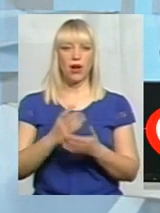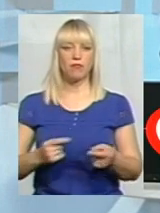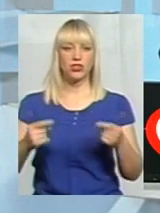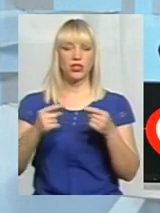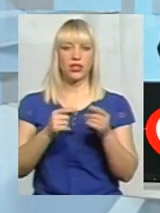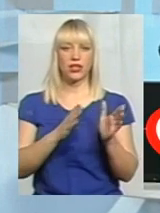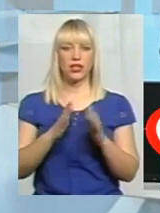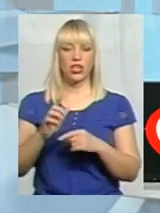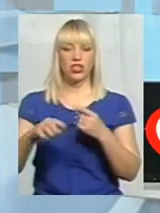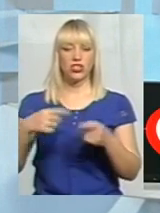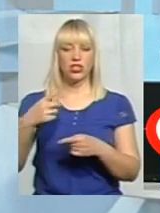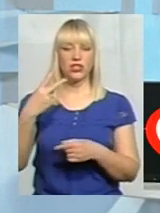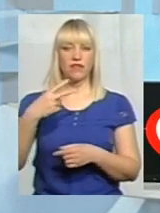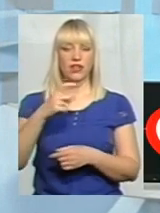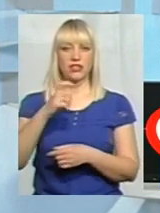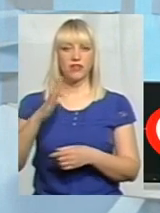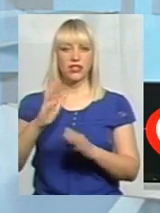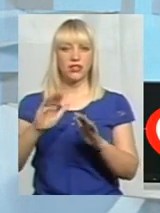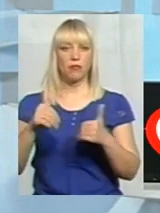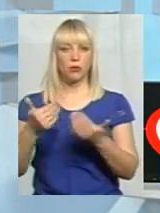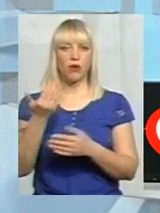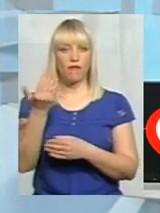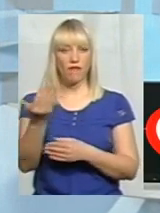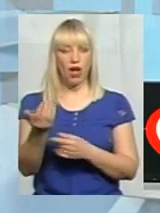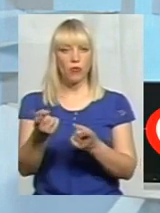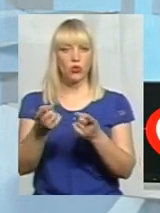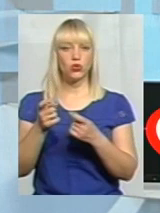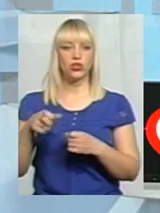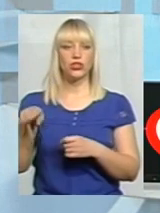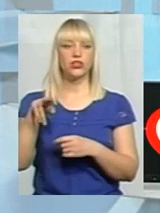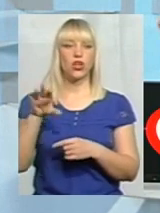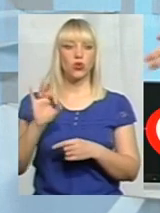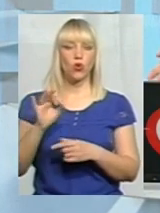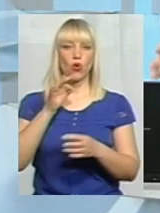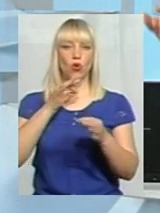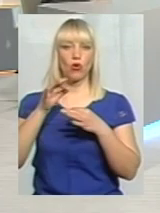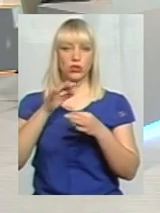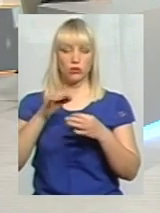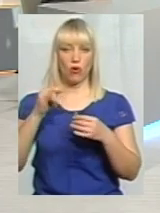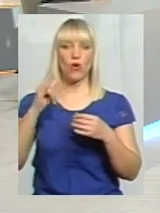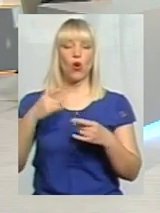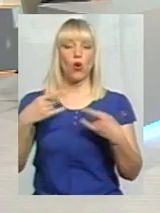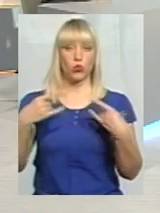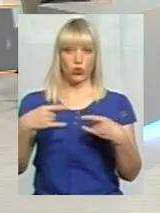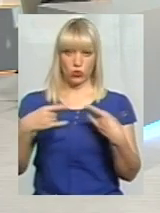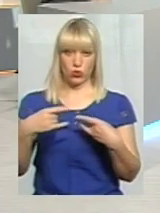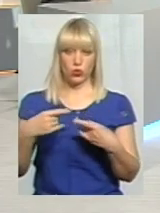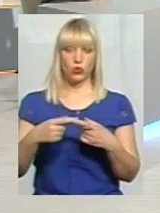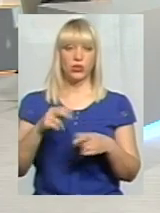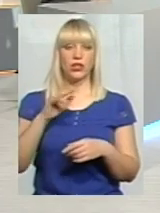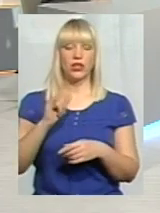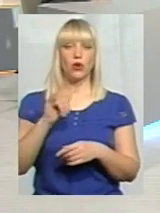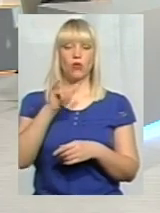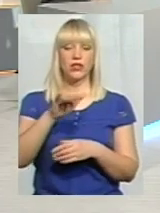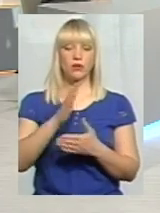Через 20 хвилин запропонуємо вам долучитися до розмови у студії телефоном. Пані Валентину, по дві хвилини у вас буде на відповіді